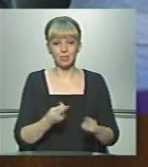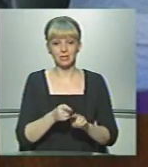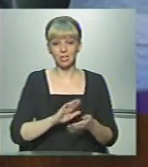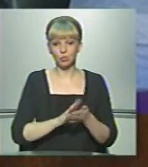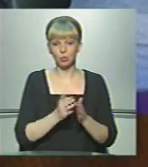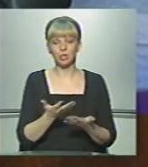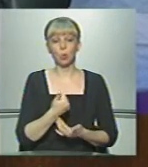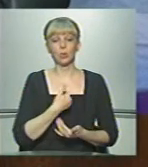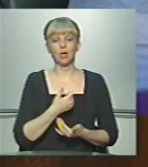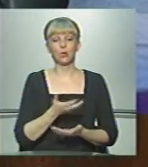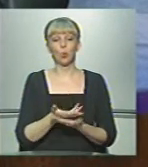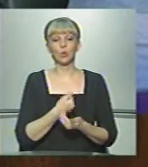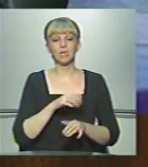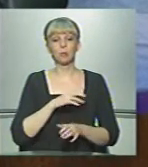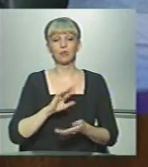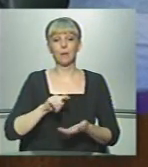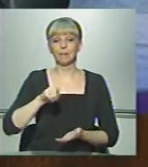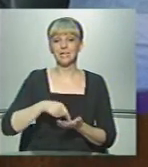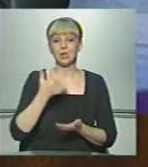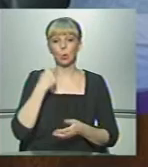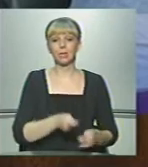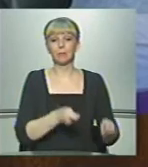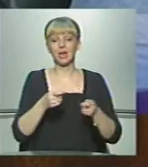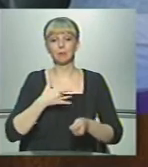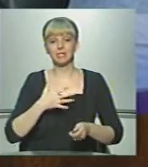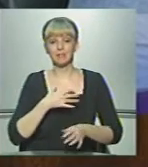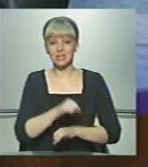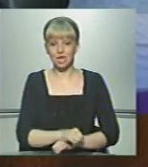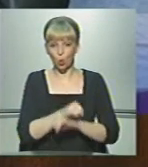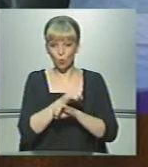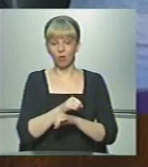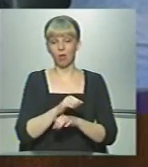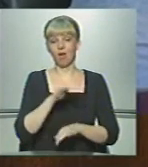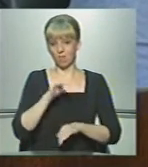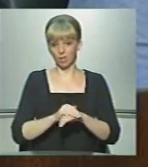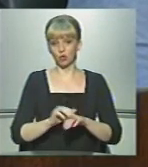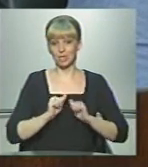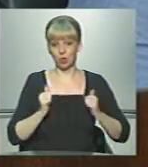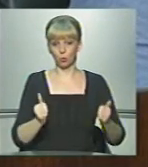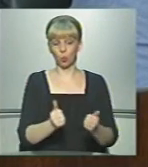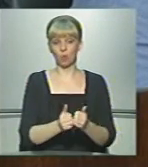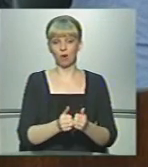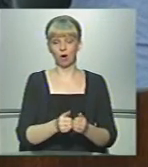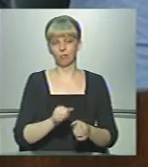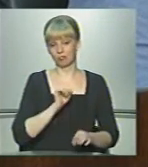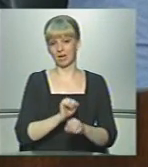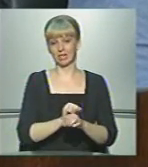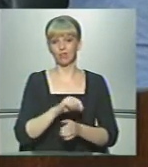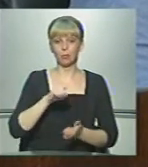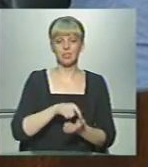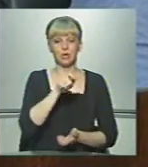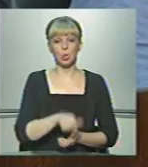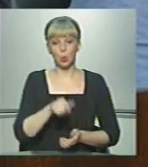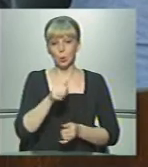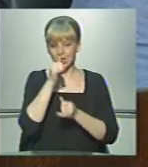ситуацій, які у нас були в місті, коли перевізники приватні страйкували, фактично заблокували, паралізували місто і люди